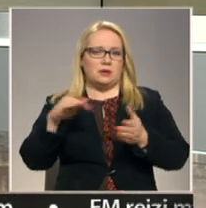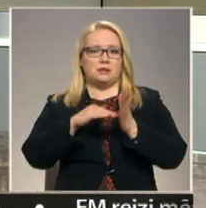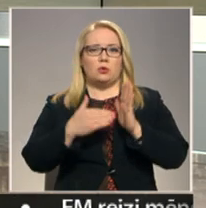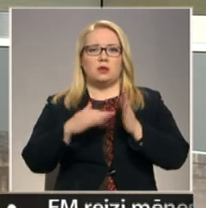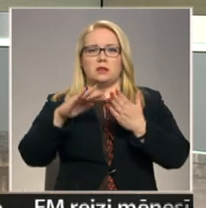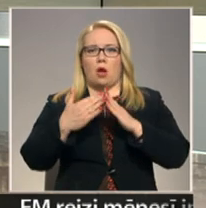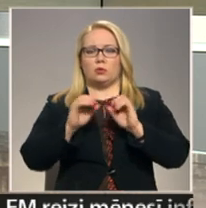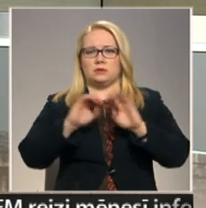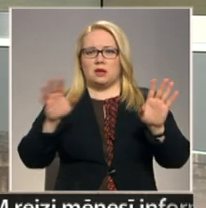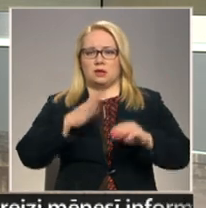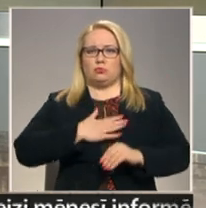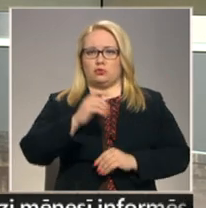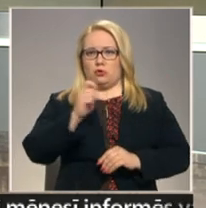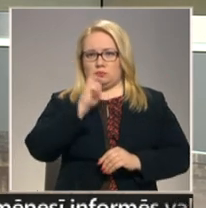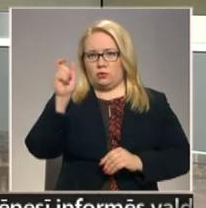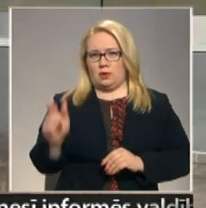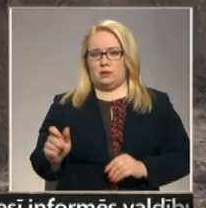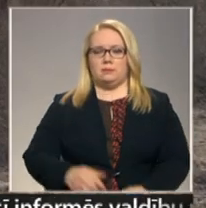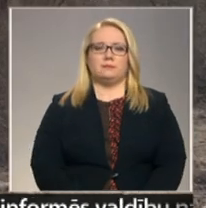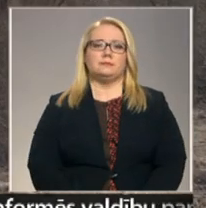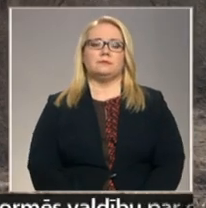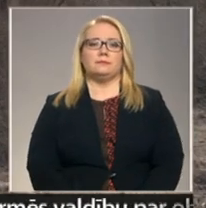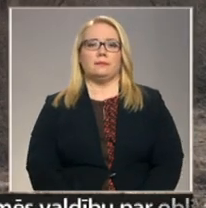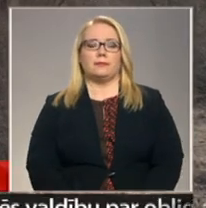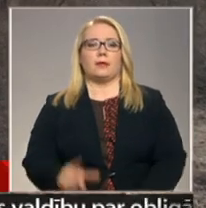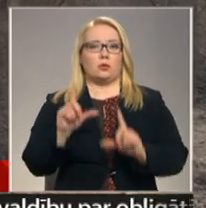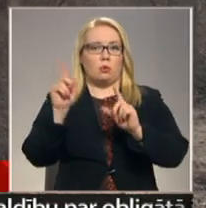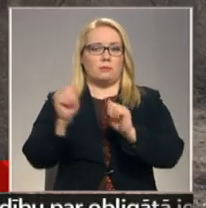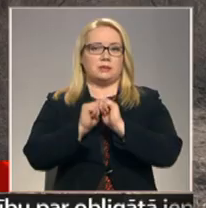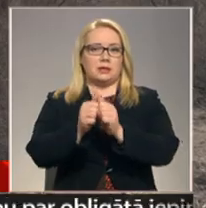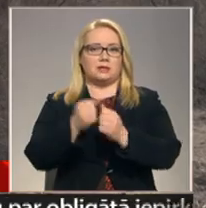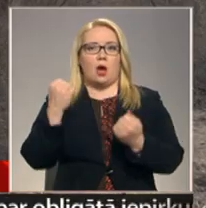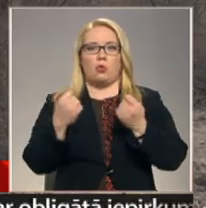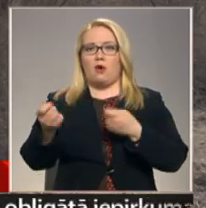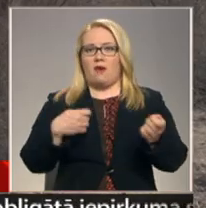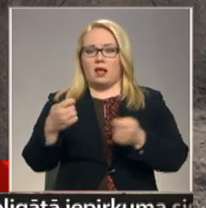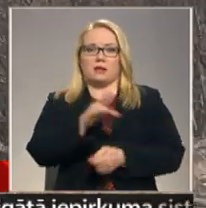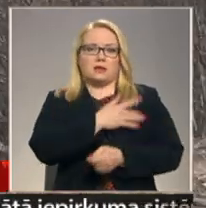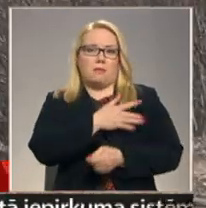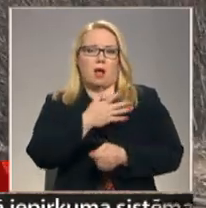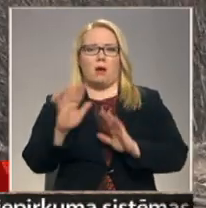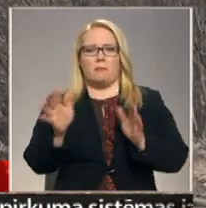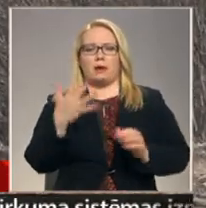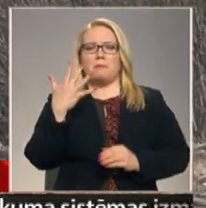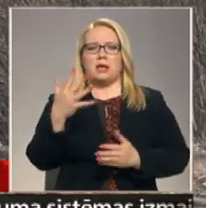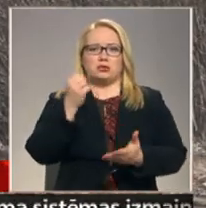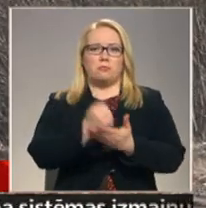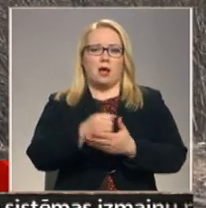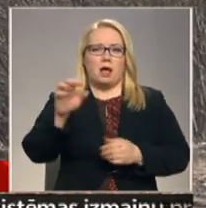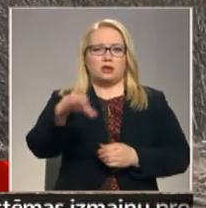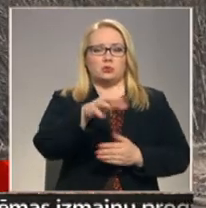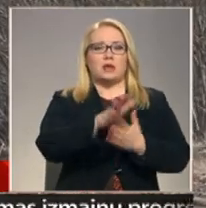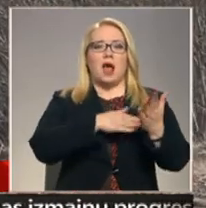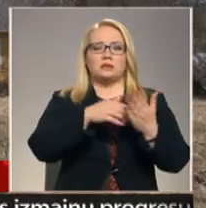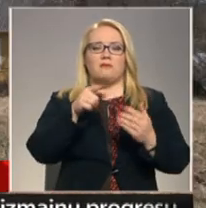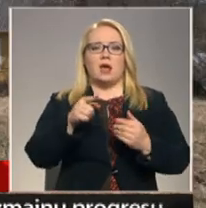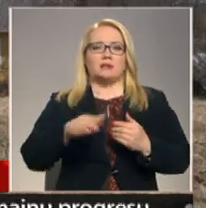skaidrojā ausmasprukti. Dodamies līdzi autoveikalam, kurš apkalpo vairāk nekā piecus pagastus krāsluvā un